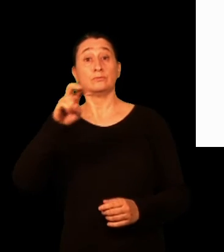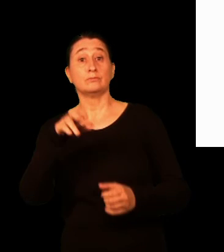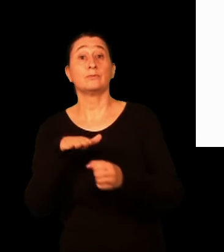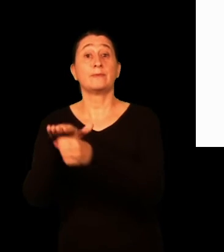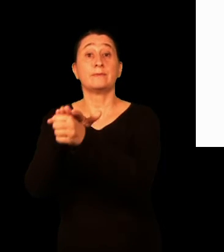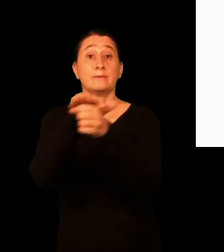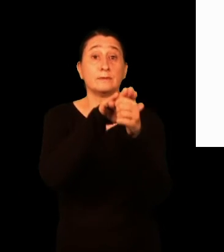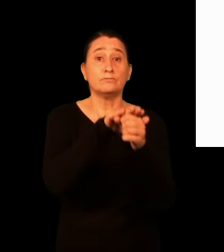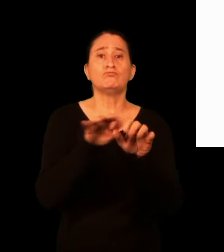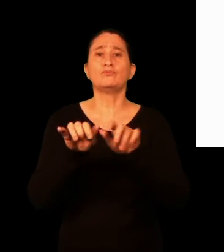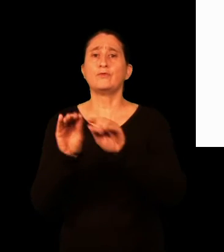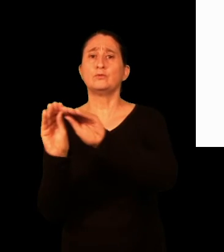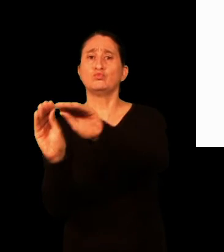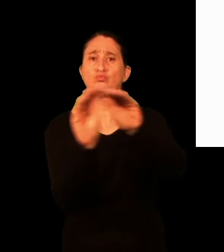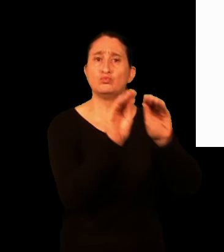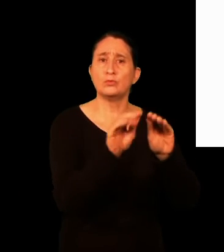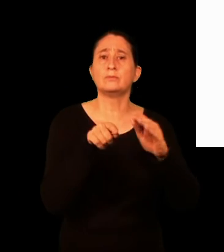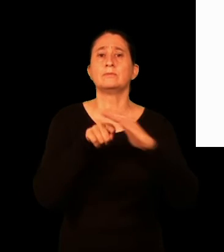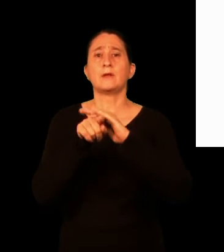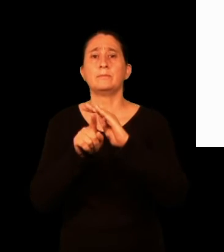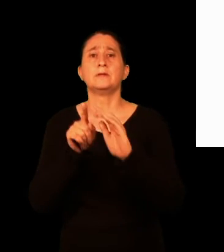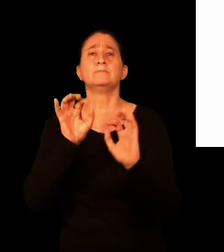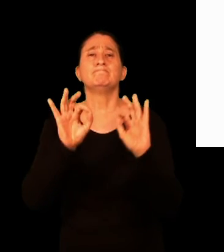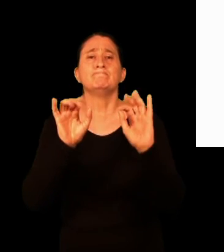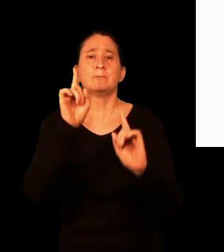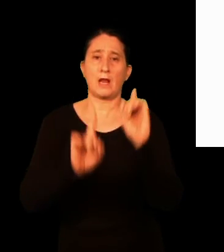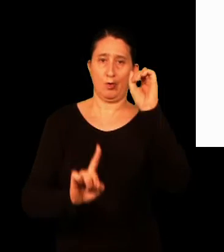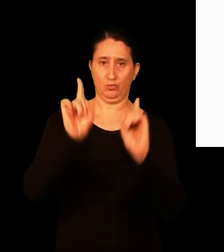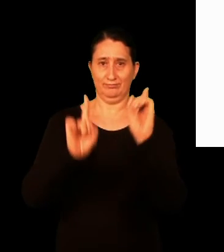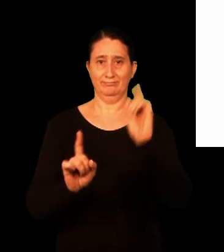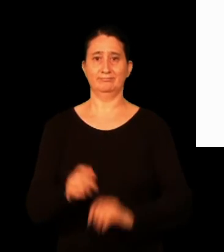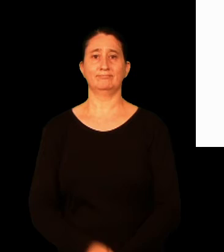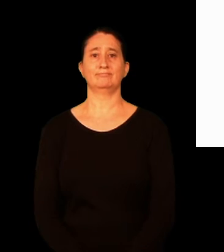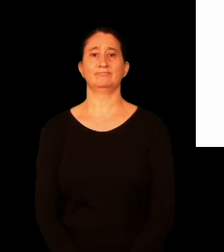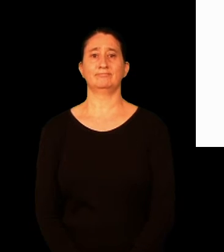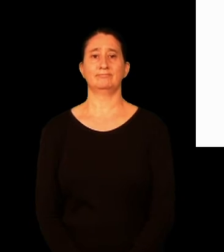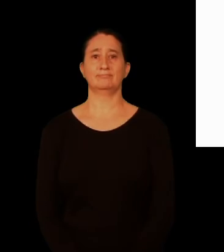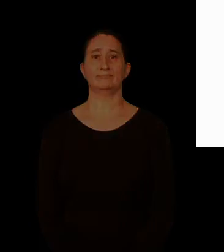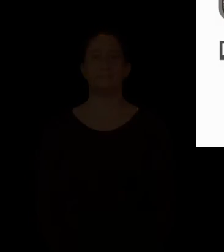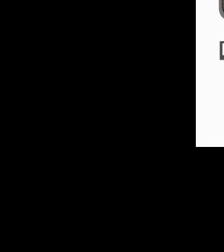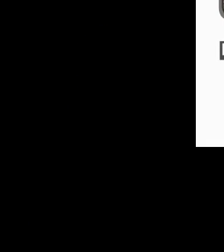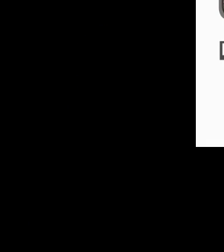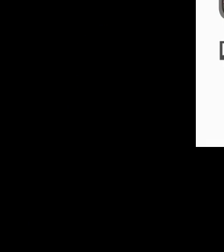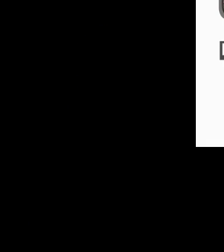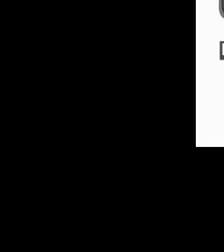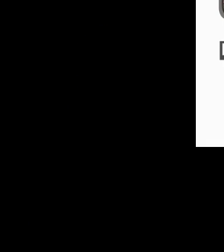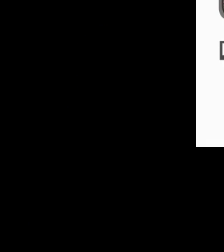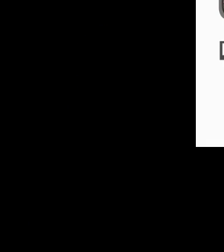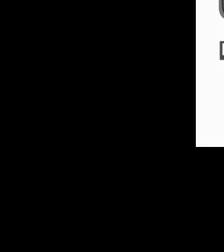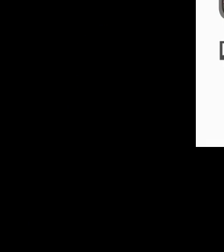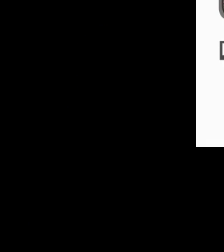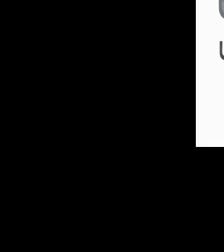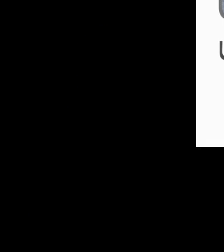jakin batzuk, barrutiko udal bulego hauetako batean. Deustu,